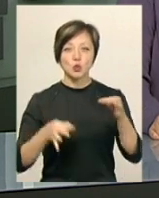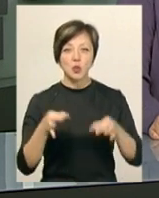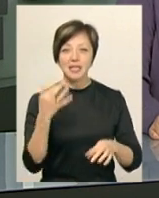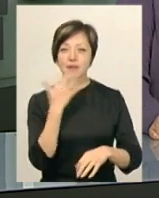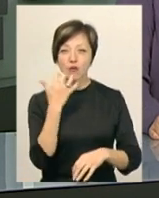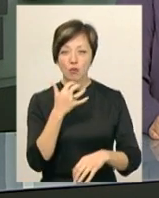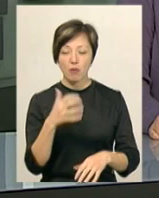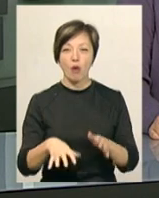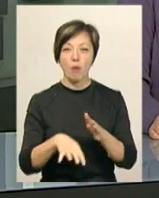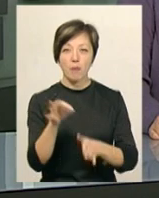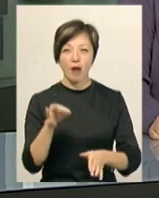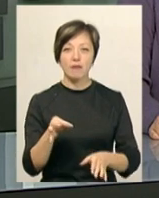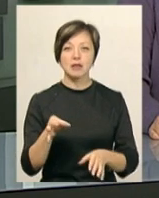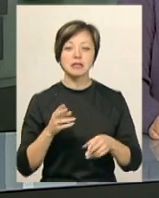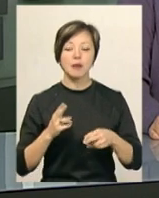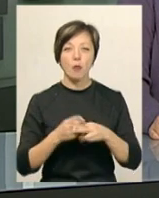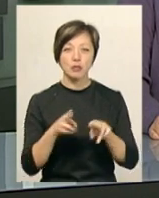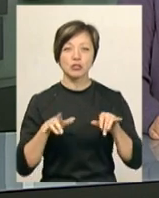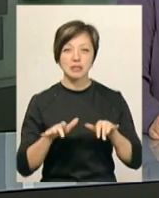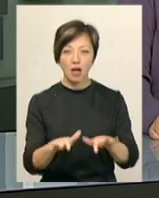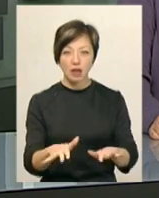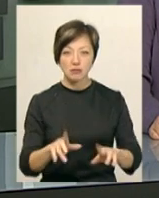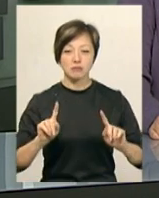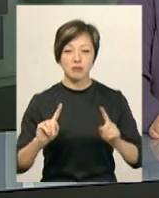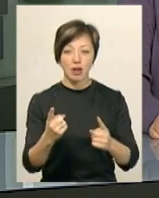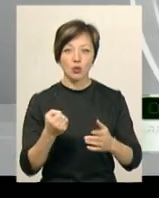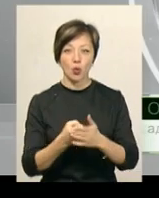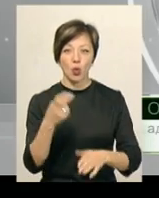запобіжний захід у вигляді тримання під вартою до кінця січня.